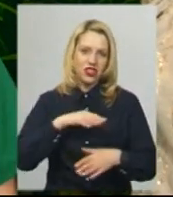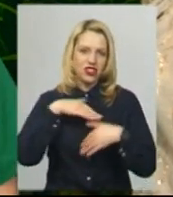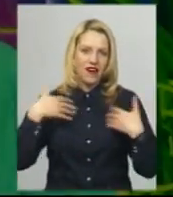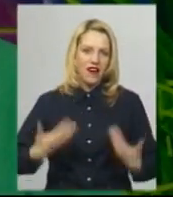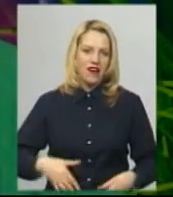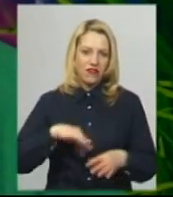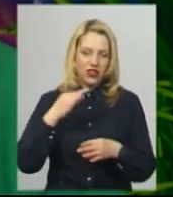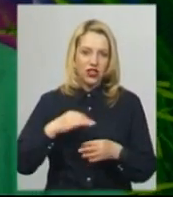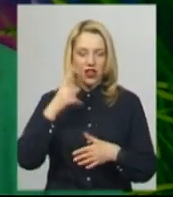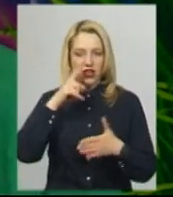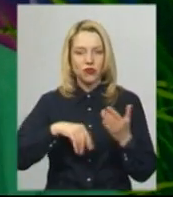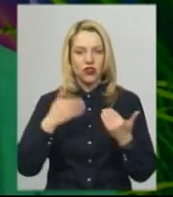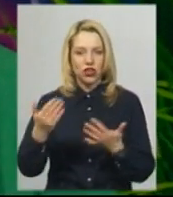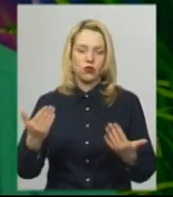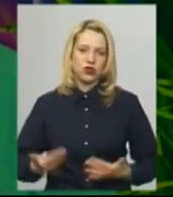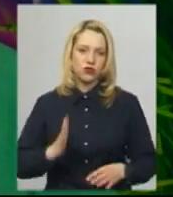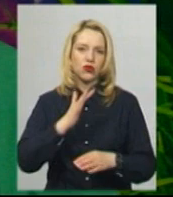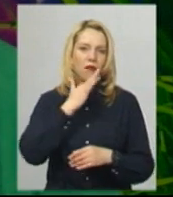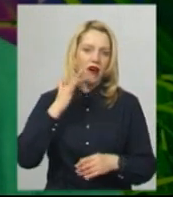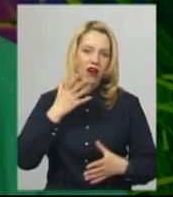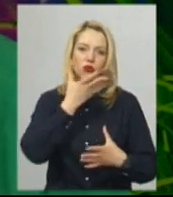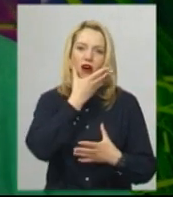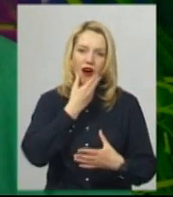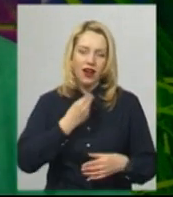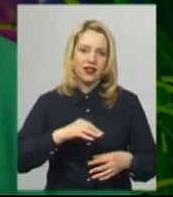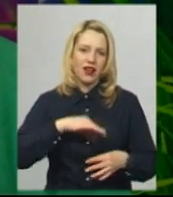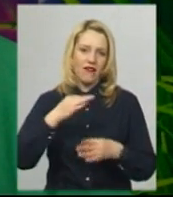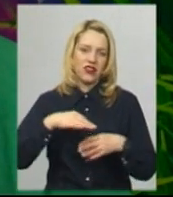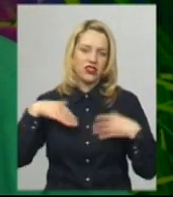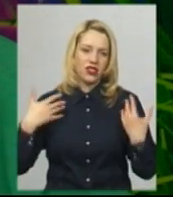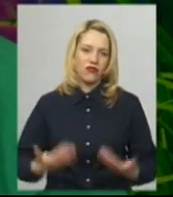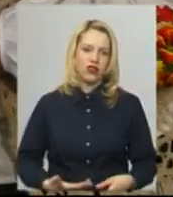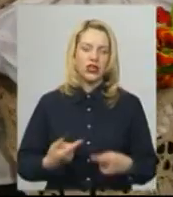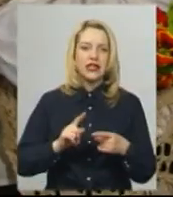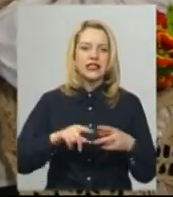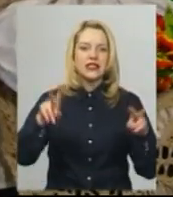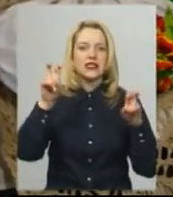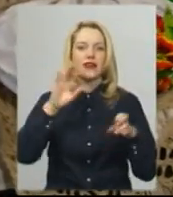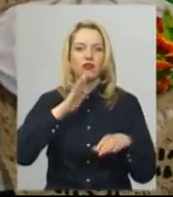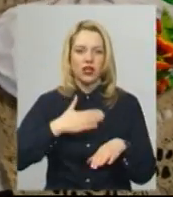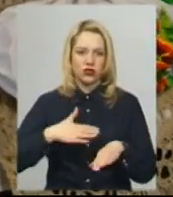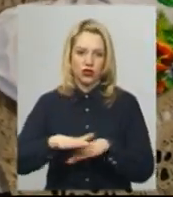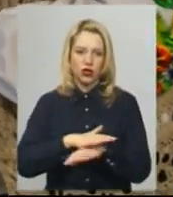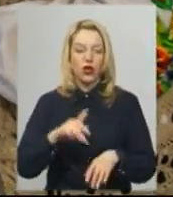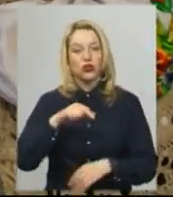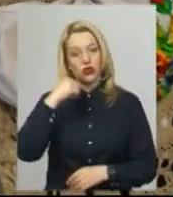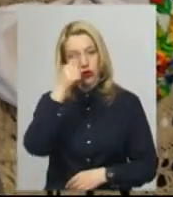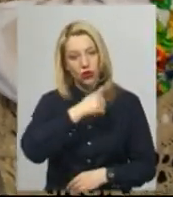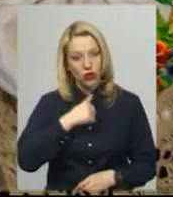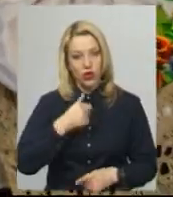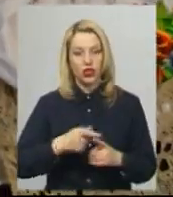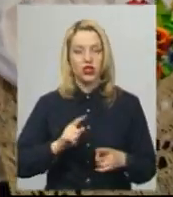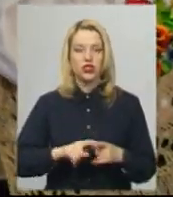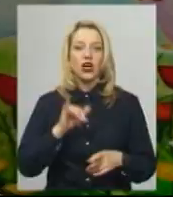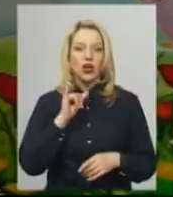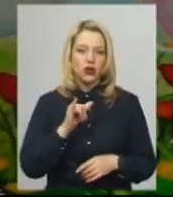яскравих вишиванок. Для нас, вважаю, це свято, тому що вишиванка – це символ нашого народу». Цьогоріч, каже Анастасія Козак, у